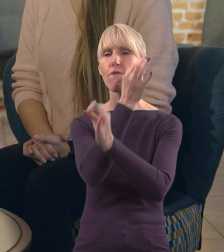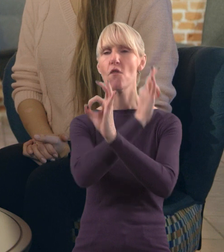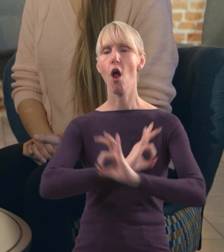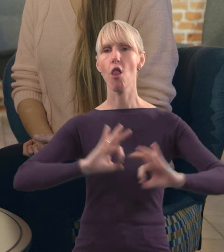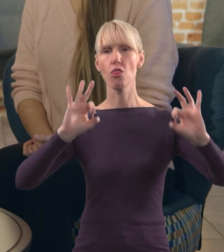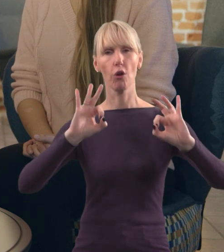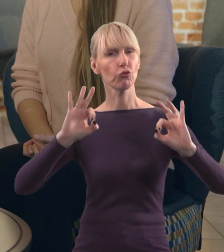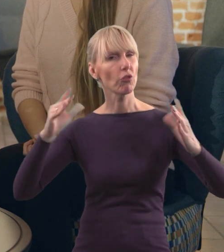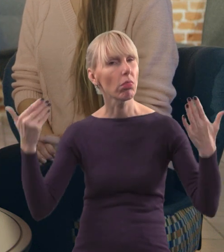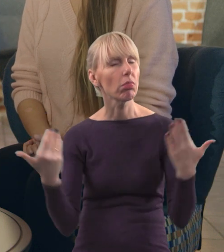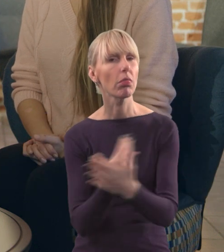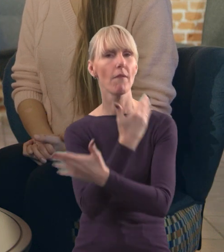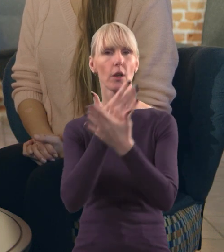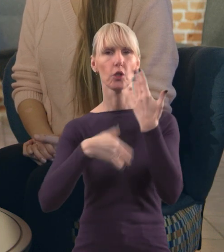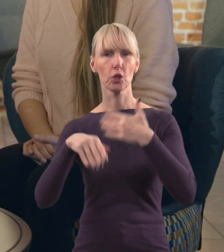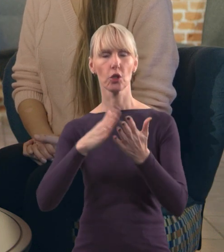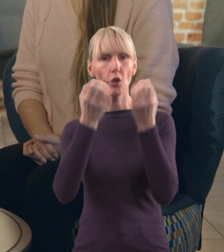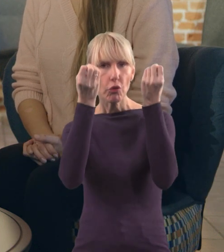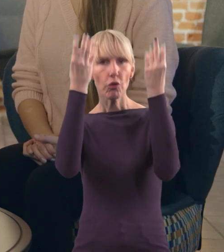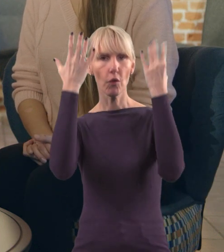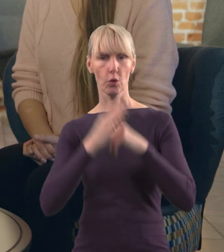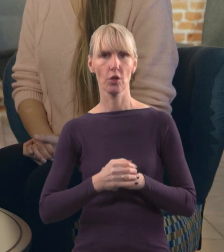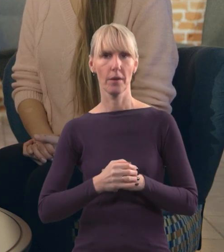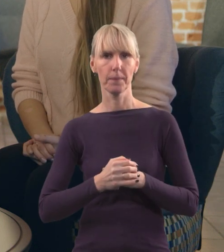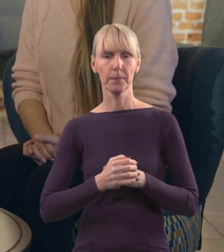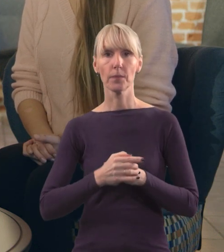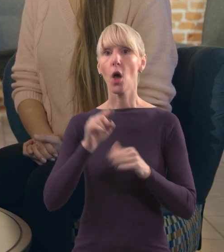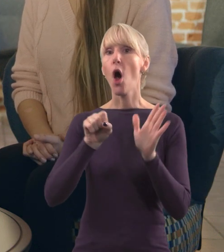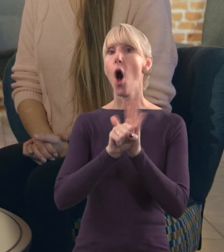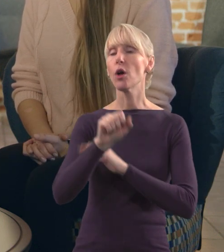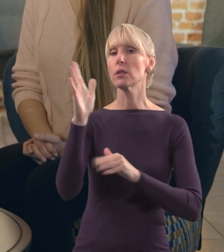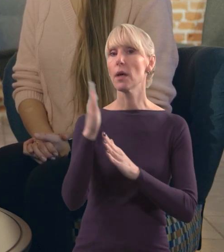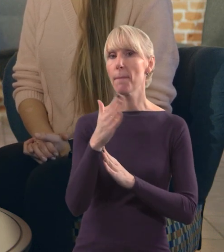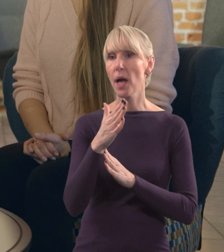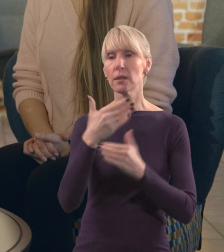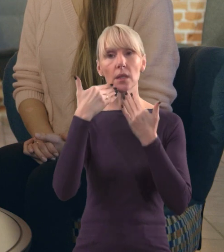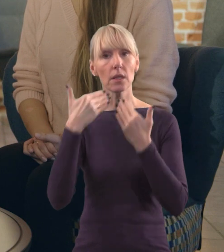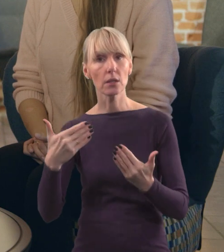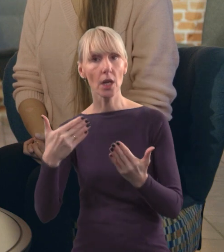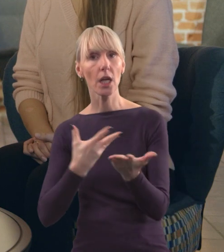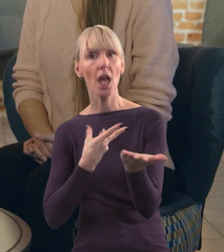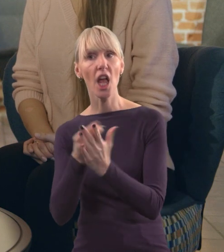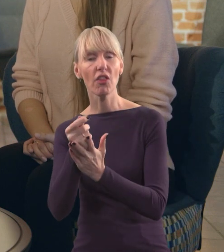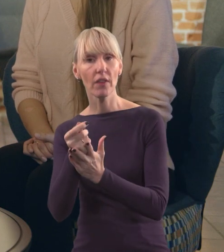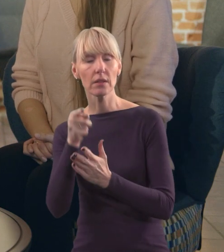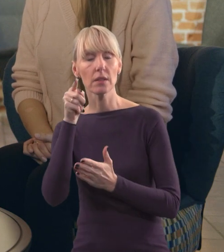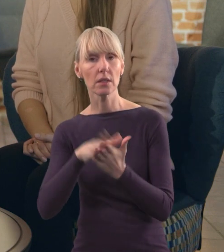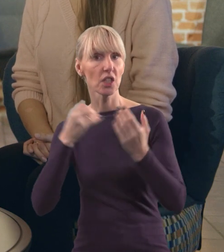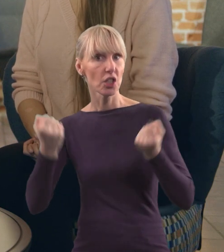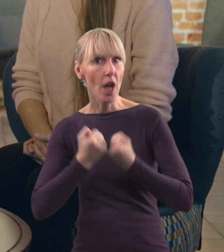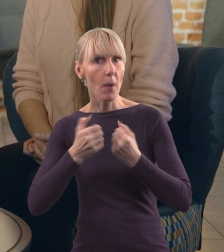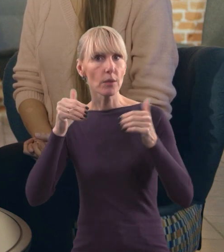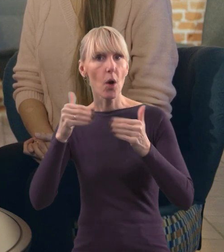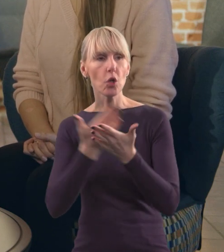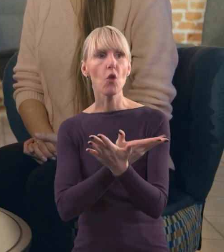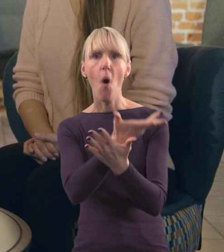również twórczej, a o to nam chodzi w Centrum Kultury. Od marca dzięki zakończonej inwestycji możemy działać, możemy budować